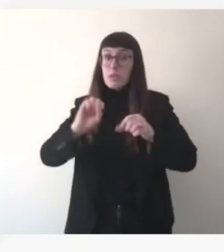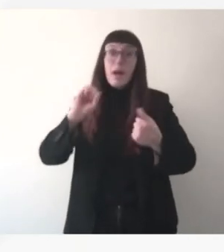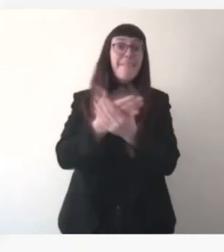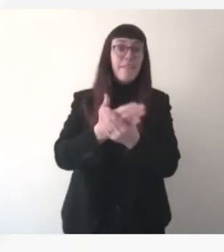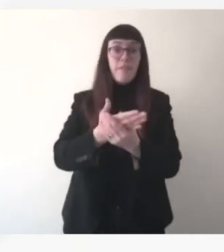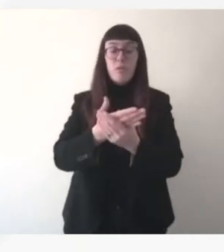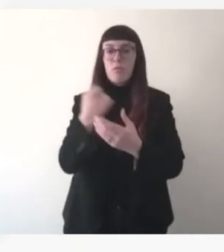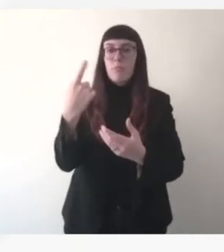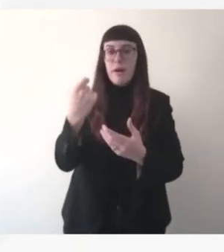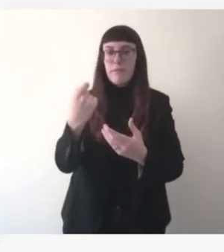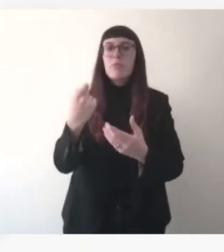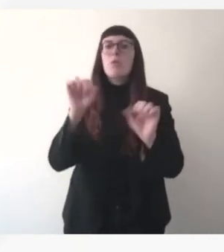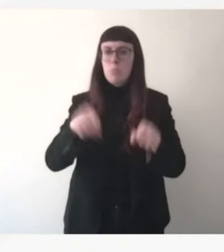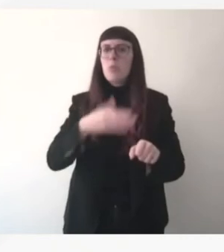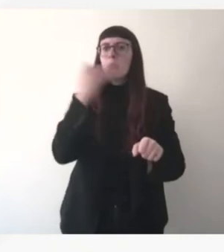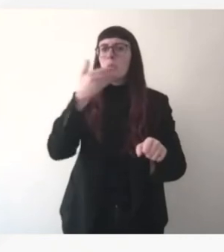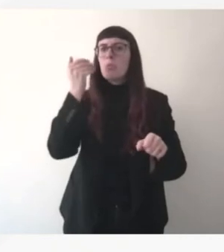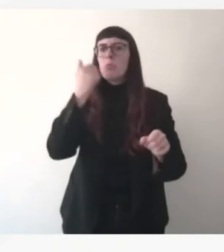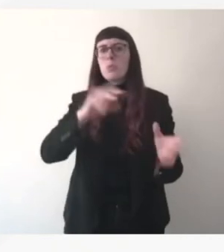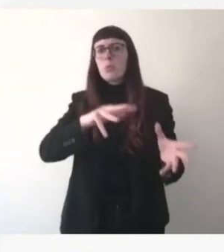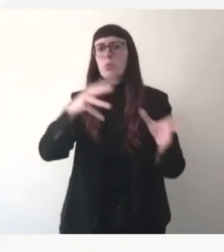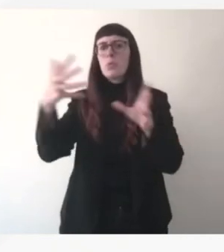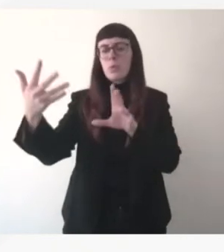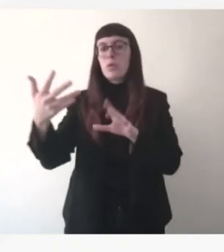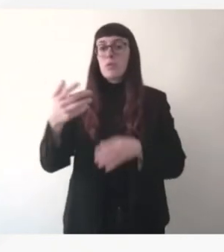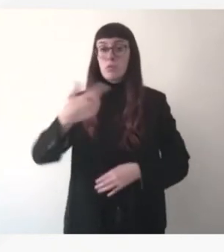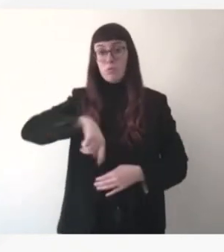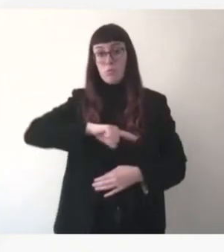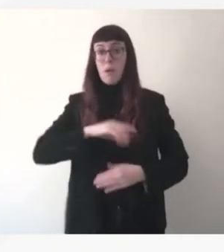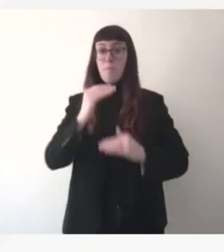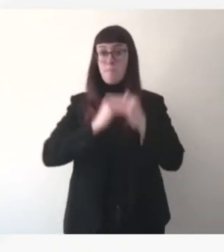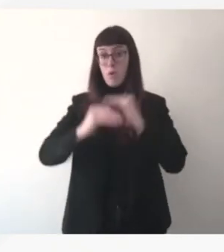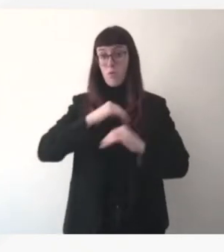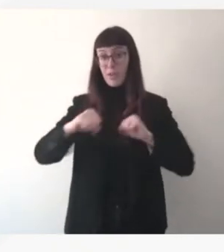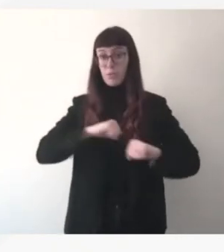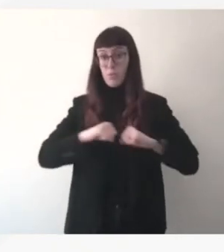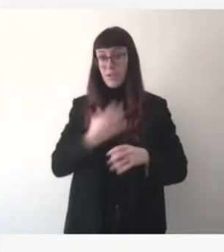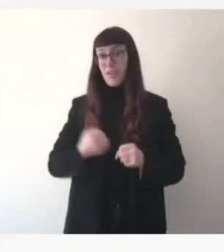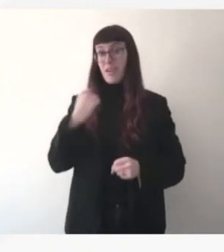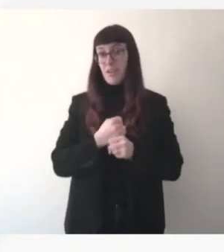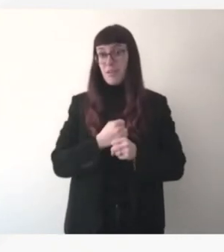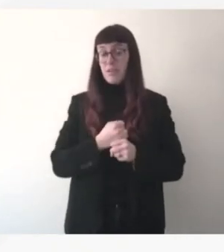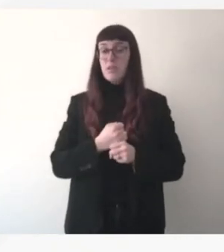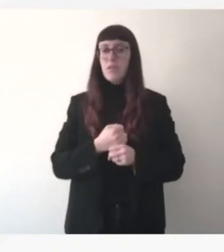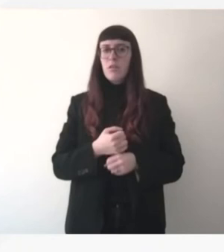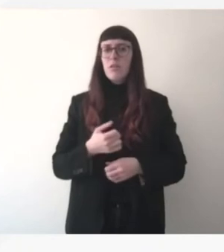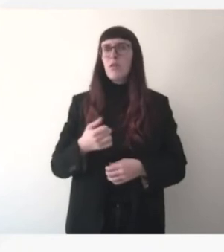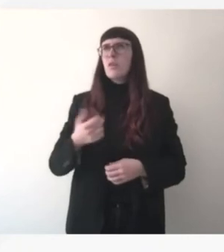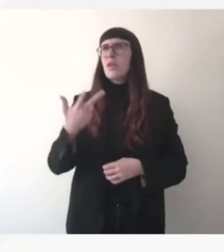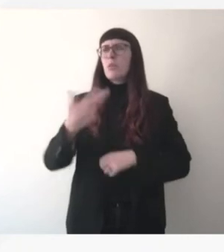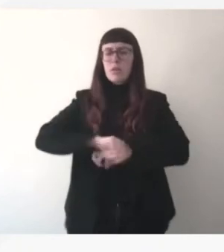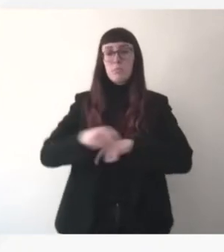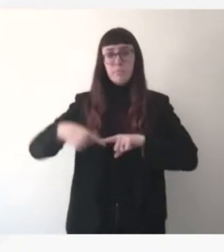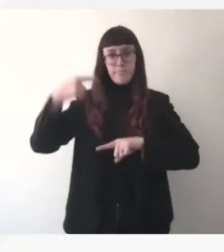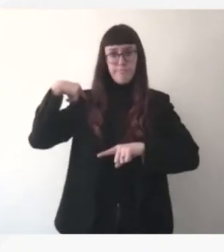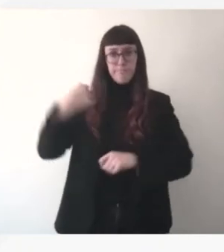d'un plan afin de pallier à ces défaillances se passe bien. J'ai moi-même tenu il y a trois semaines une réunion